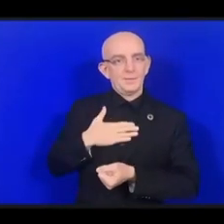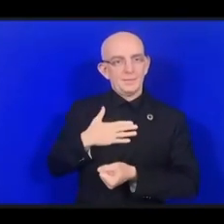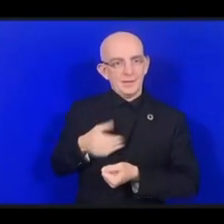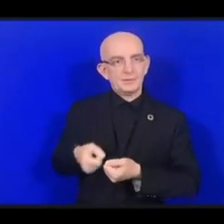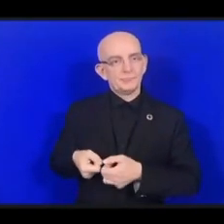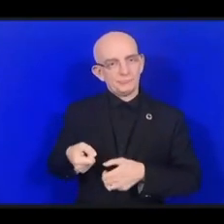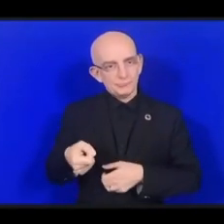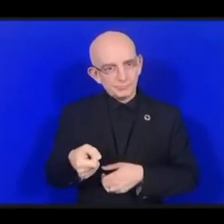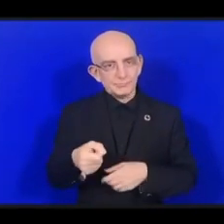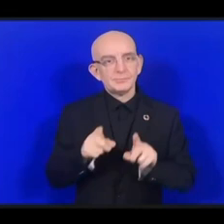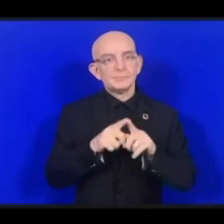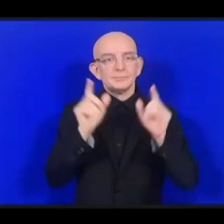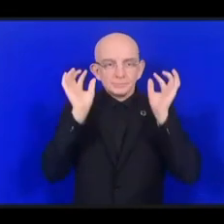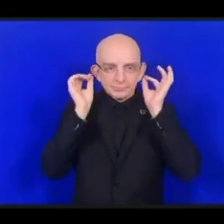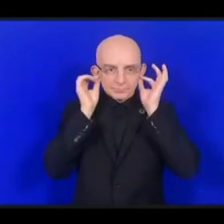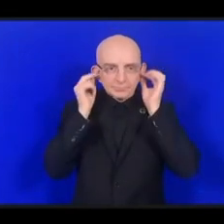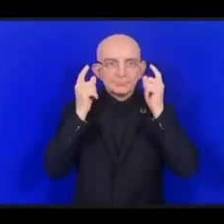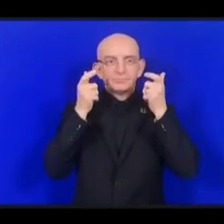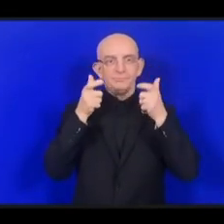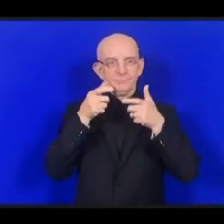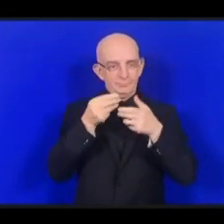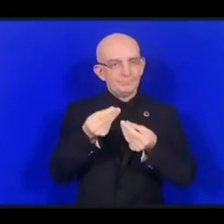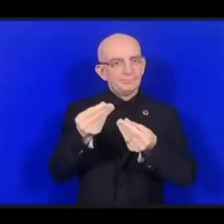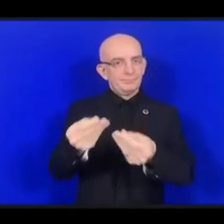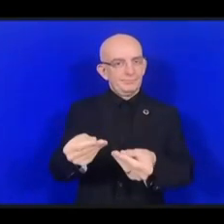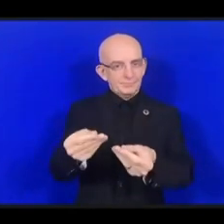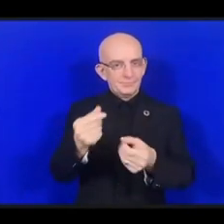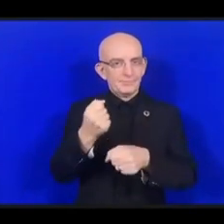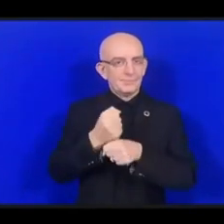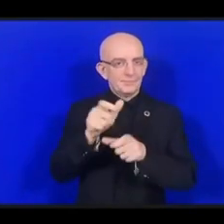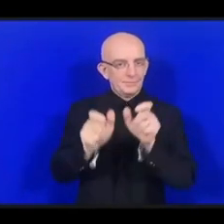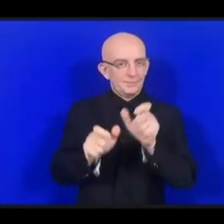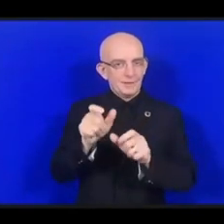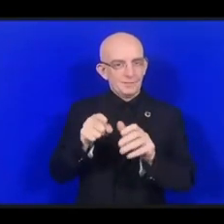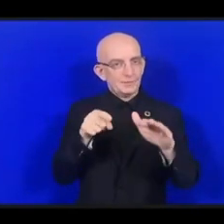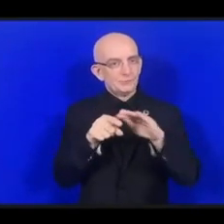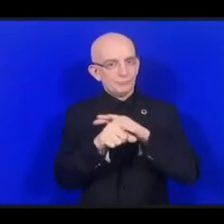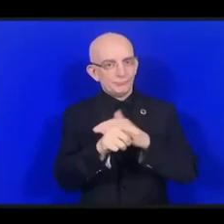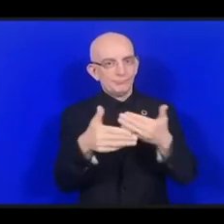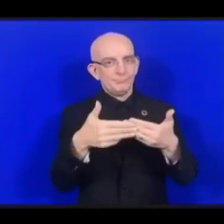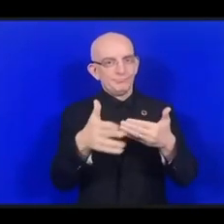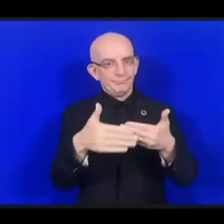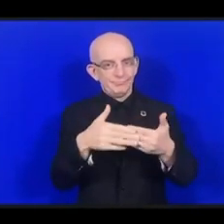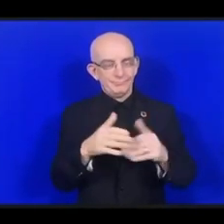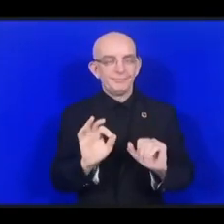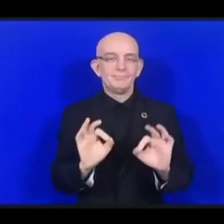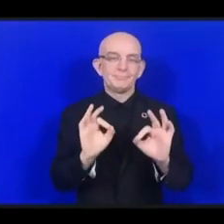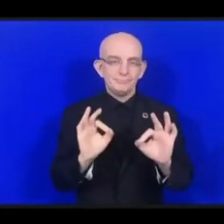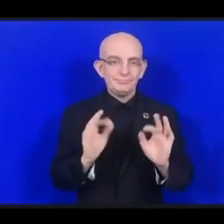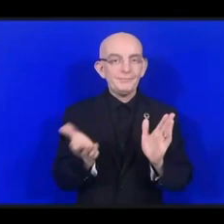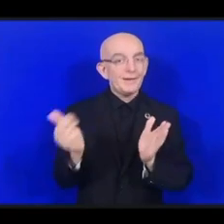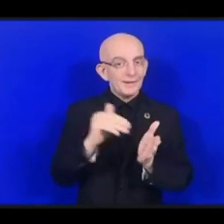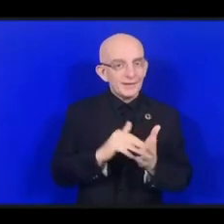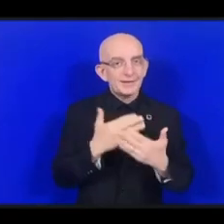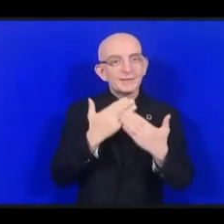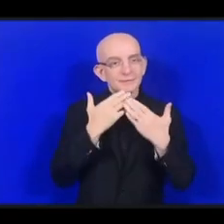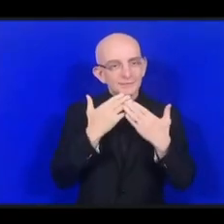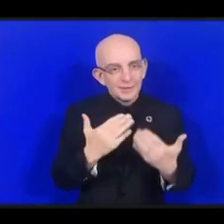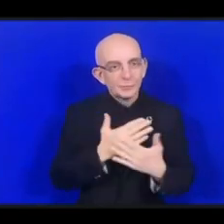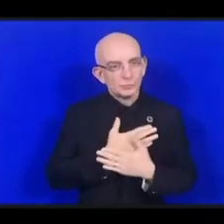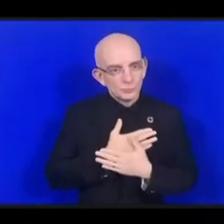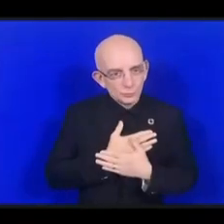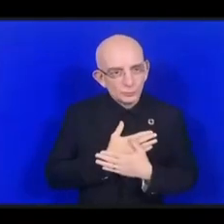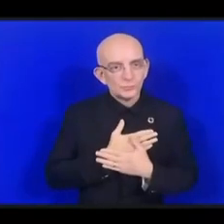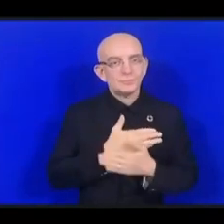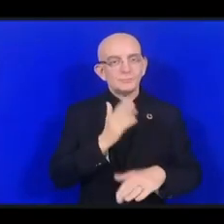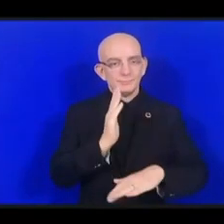на стойку у входа в зал. Еще раз спасибо всем и увидимся на IGF в 2024